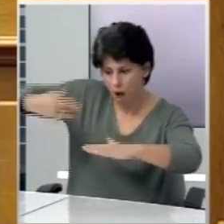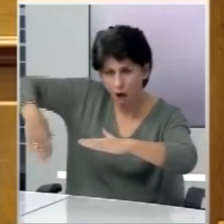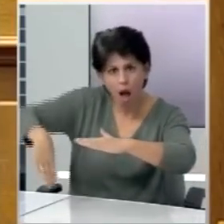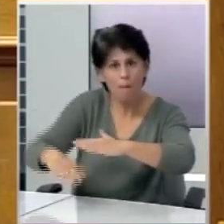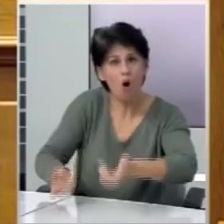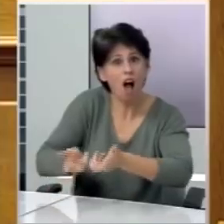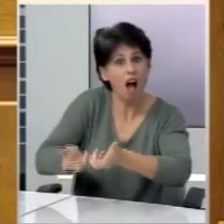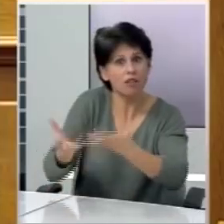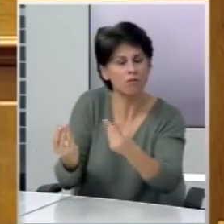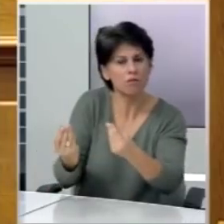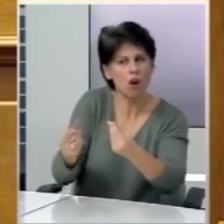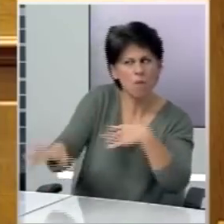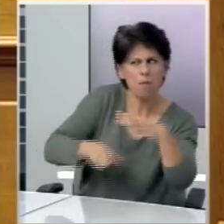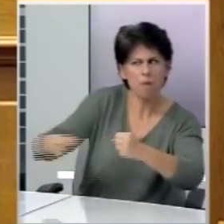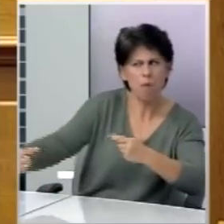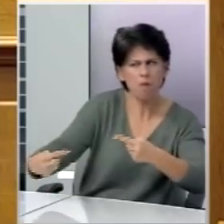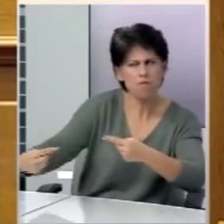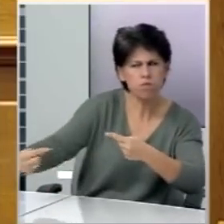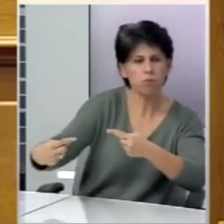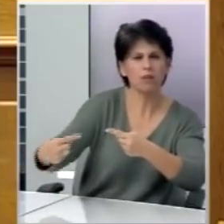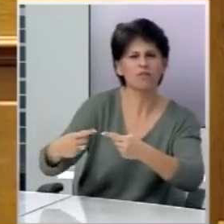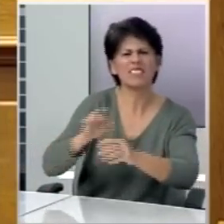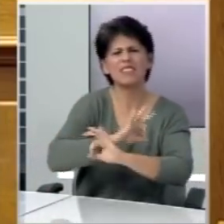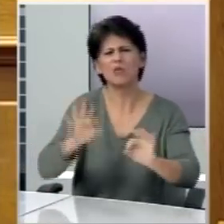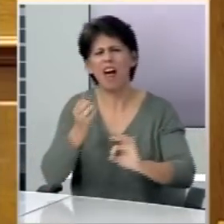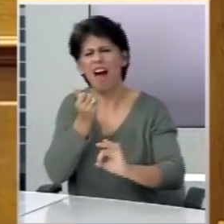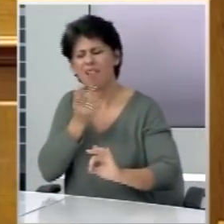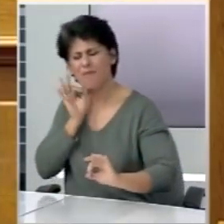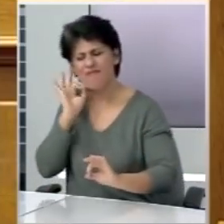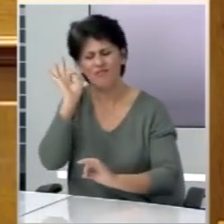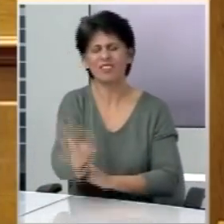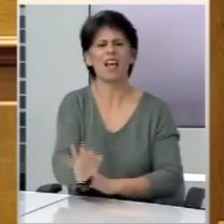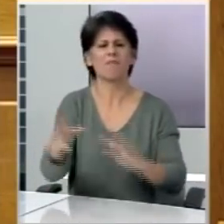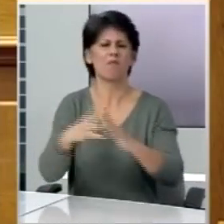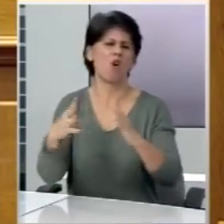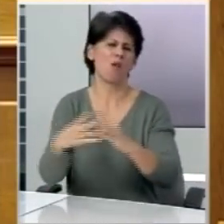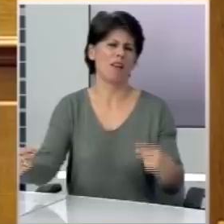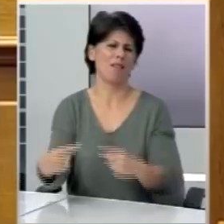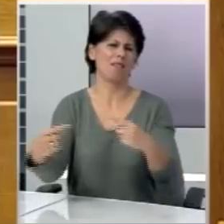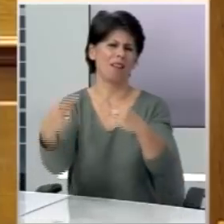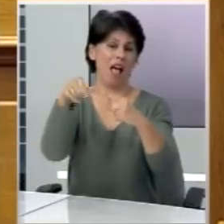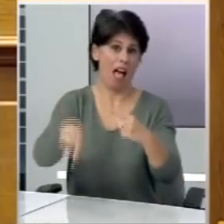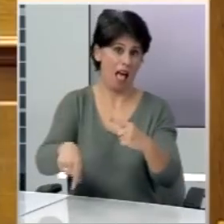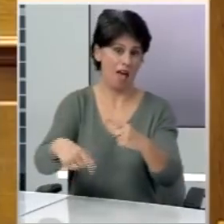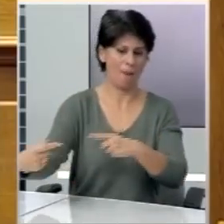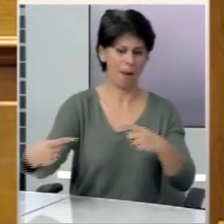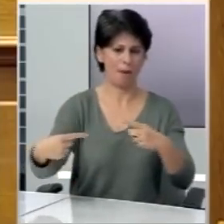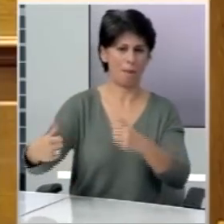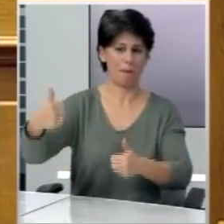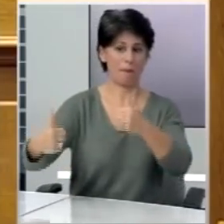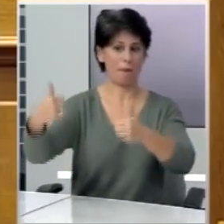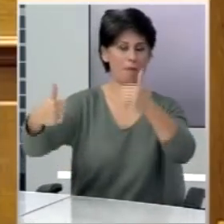μαθηματική ακρίβεια οδηγούν σε πολεμικές συγκρούσεις. Τέτοιοι ανταγωνισμοί βρίσκονται πίσω από τις πολύχρονες